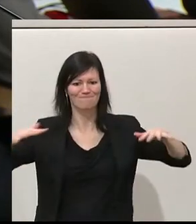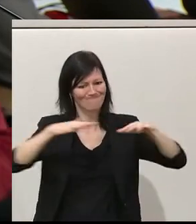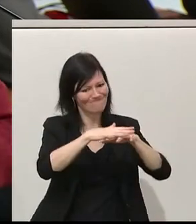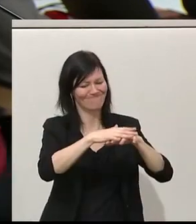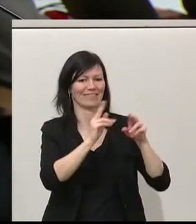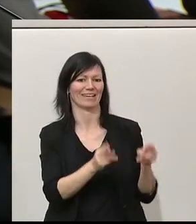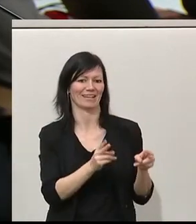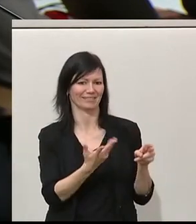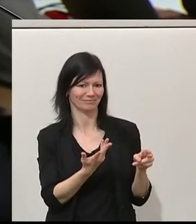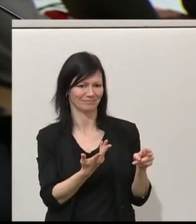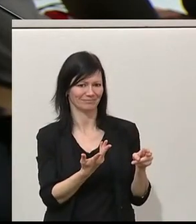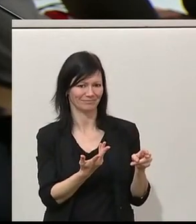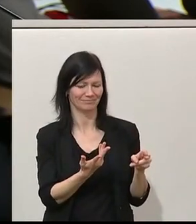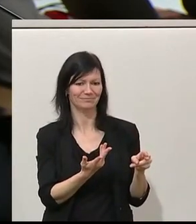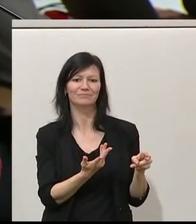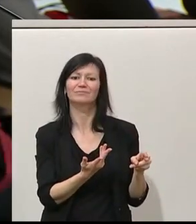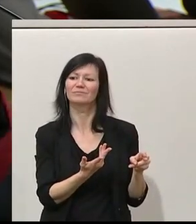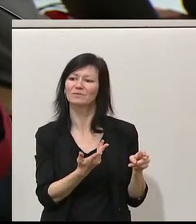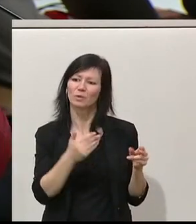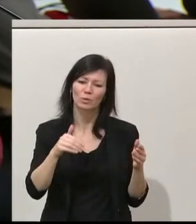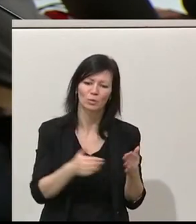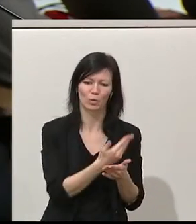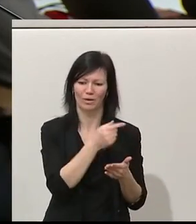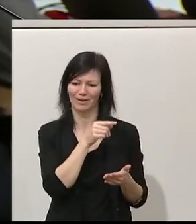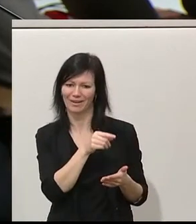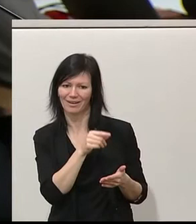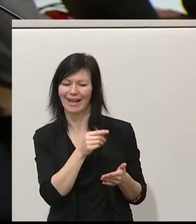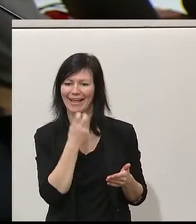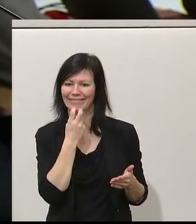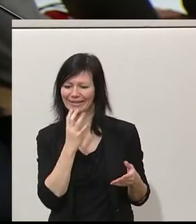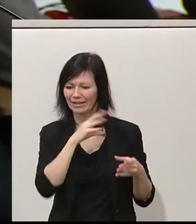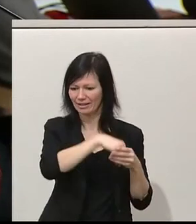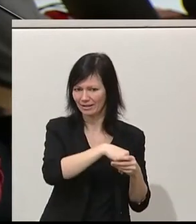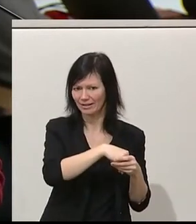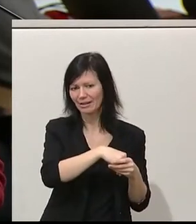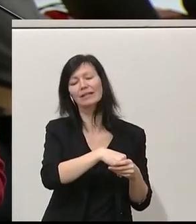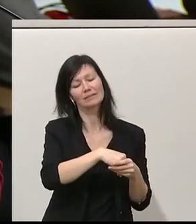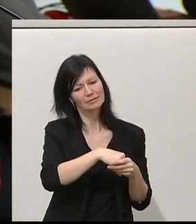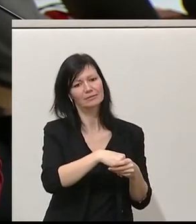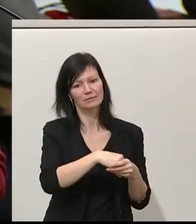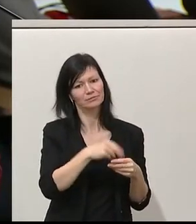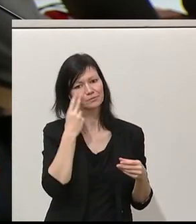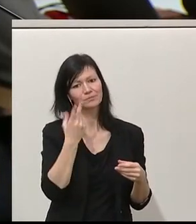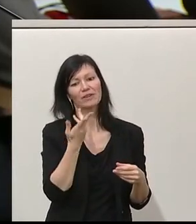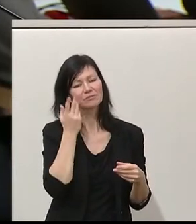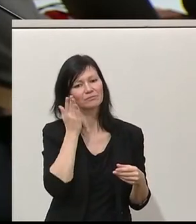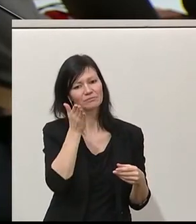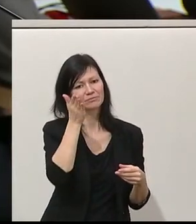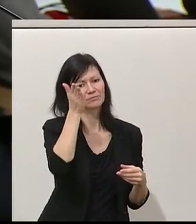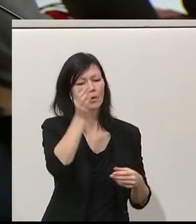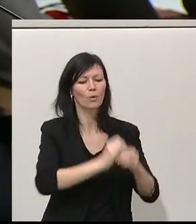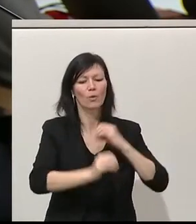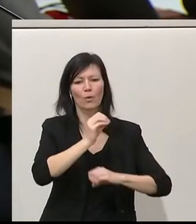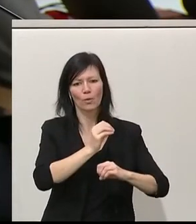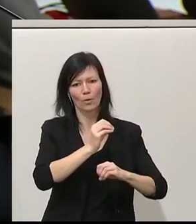Aber Kernstück in diesem auch neuen, in diesem dazukommenden auch Energiebereich wird sicher die Nachfolgeregelung für das Ökostromgesetz